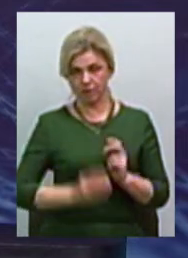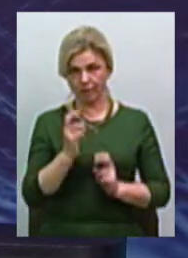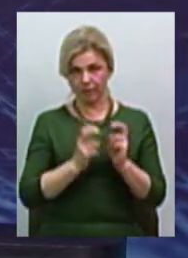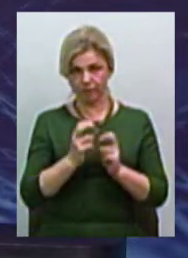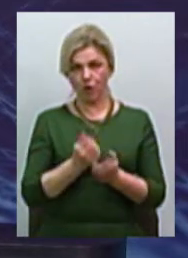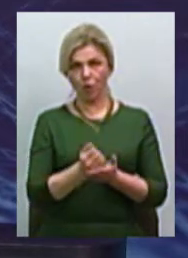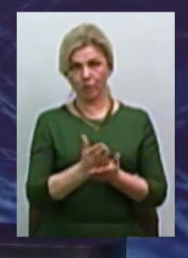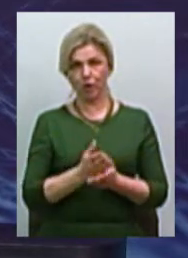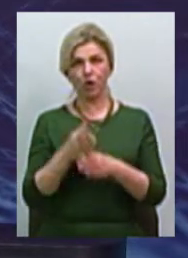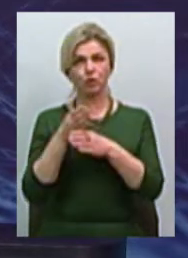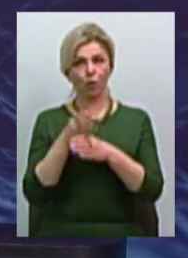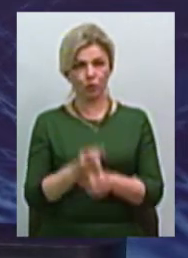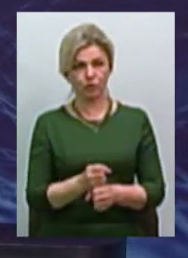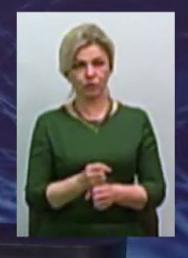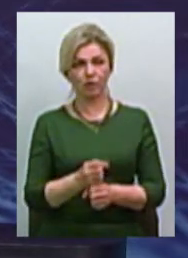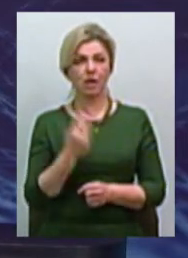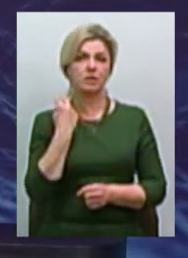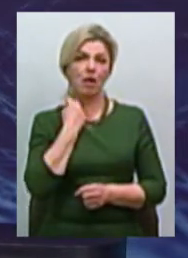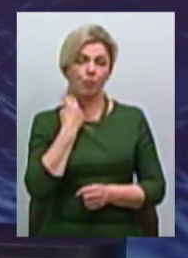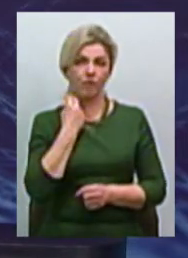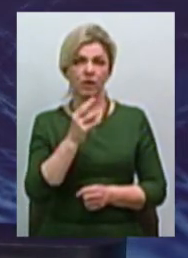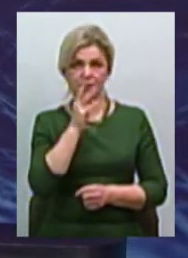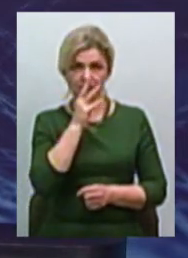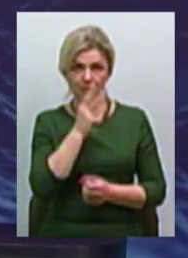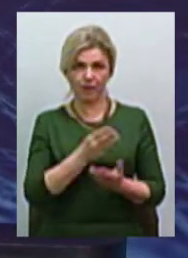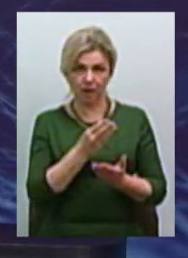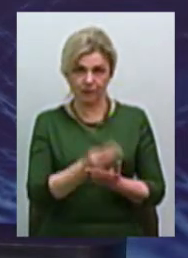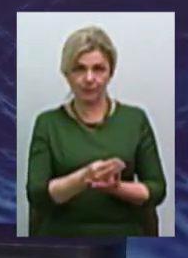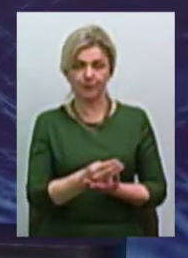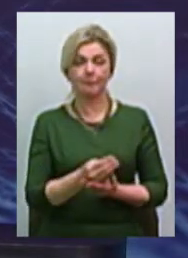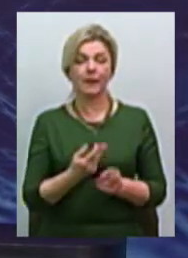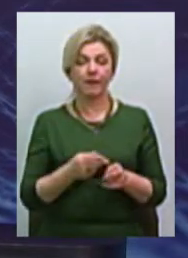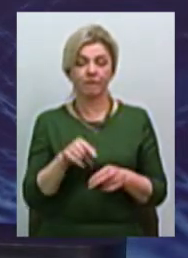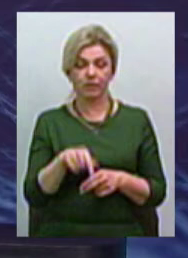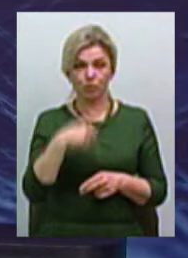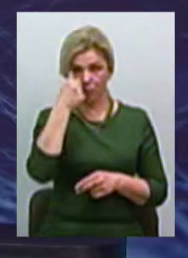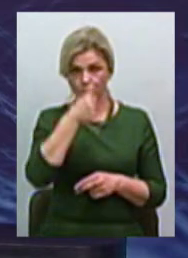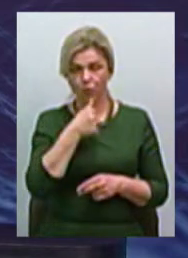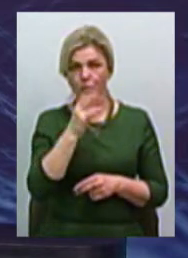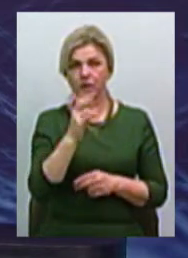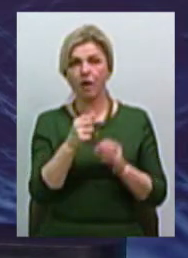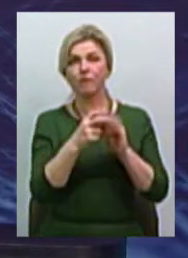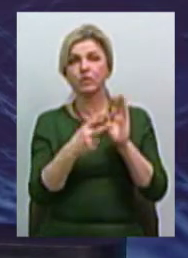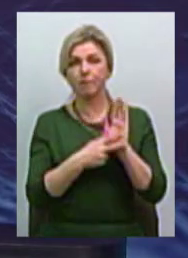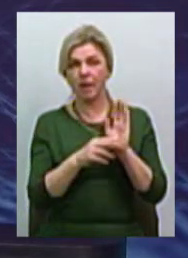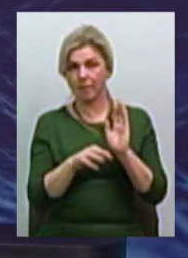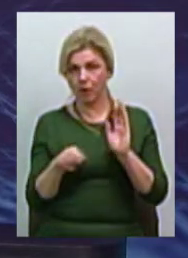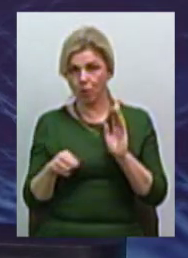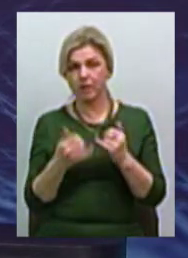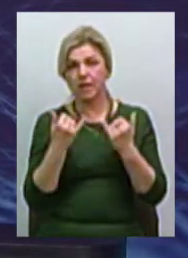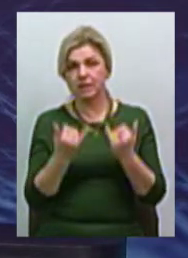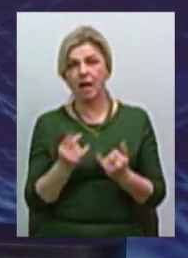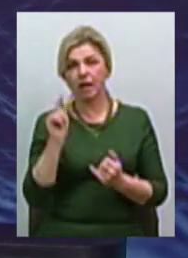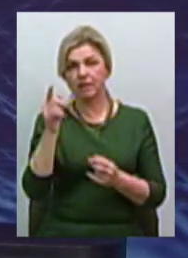забезпечила скорочення заборгованості з виплати заробітної плати у цьому році на 18 мільйонів. І зараз там